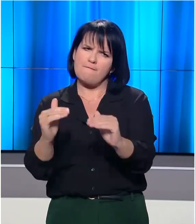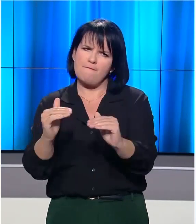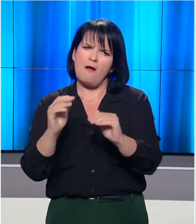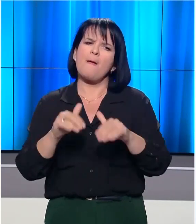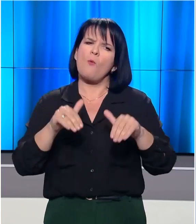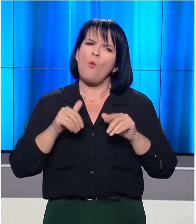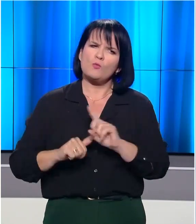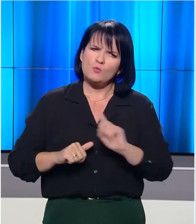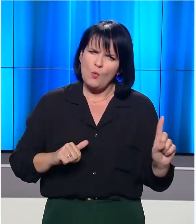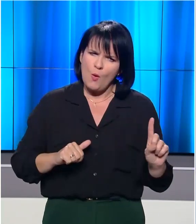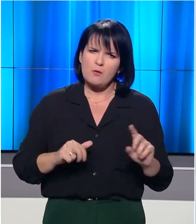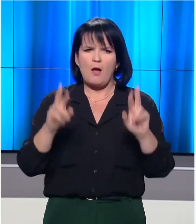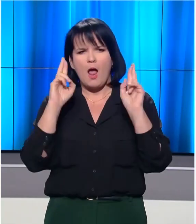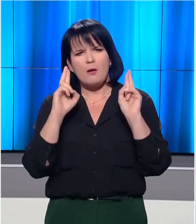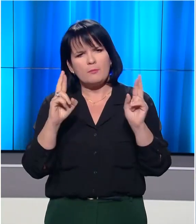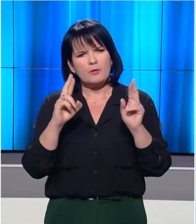Υπότιτλοι AUTHORWAVE